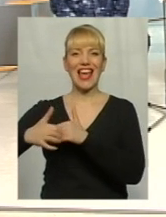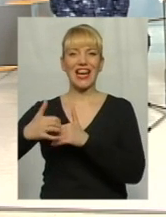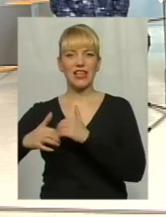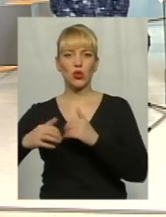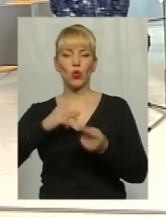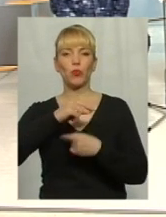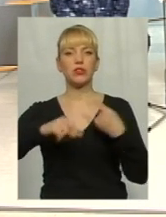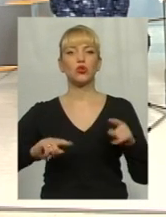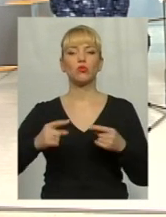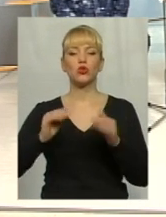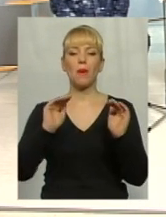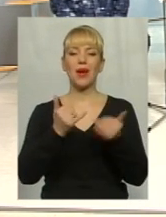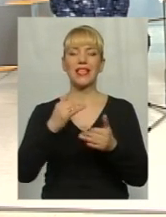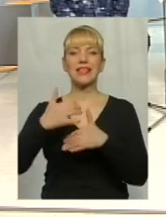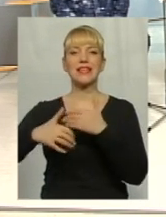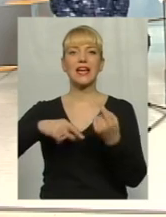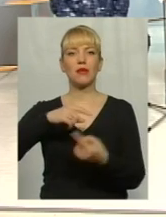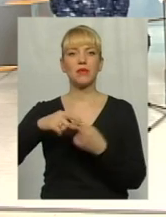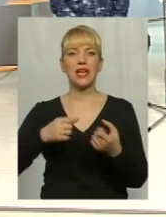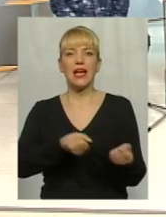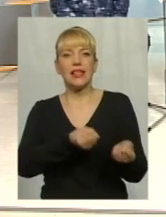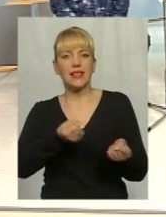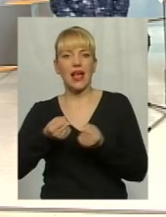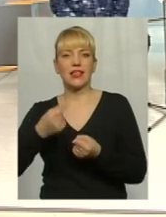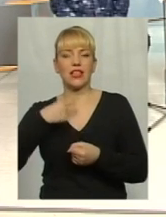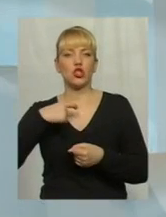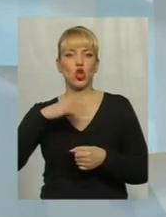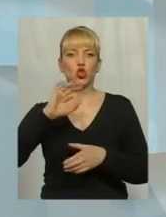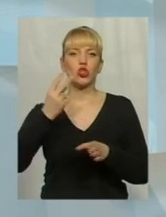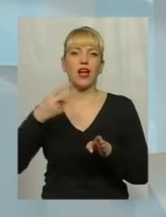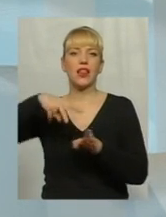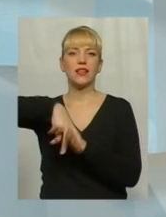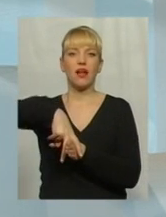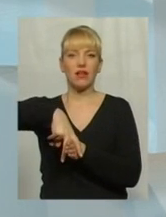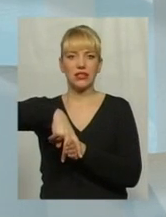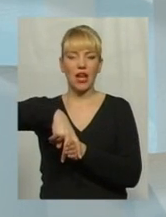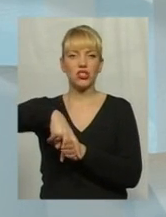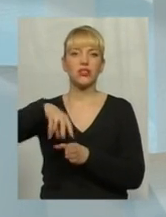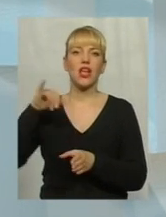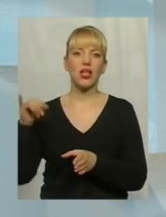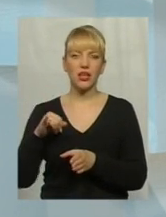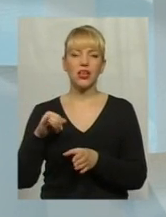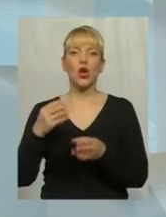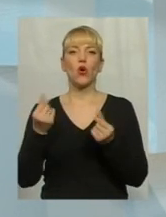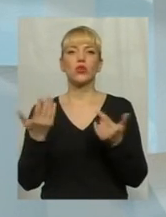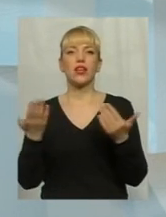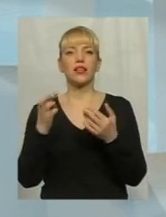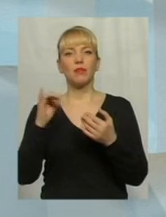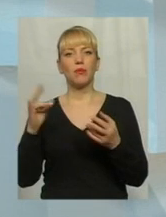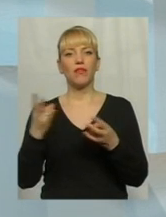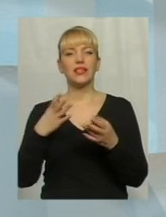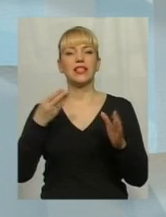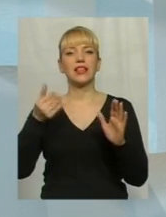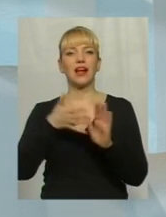і середній бізнес виконує, тягне на собі ще й соціальне навантаження, і, скажімо, кошти ті, які б мали тратитися